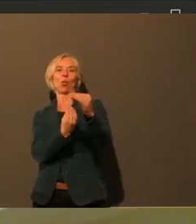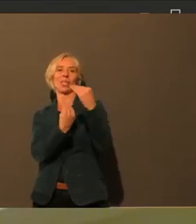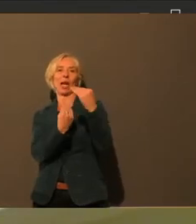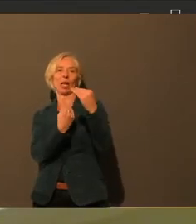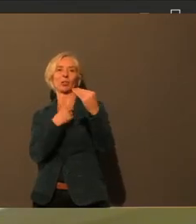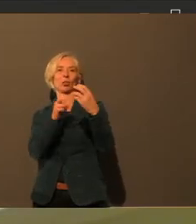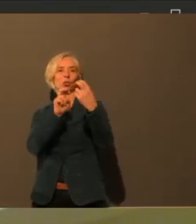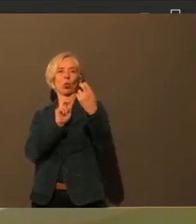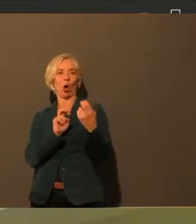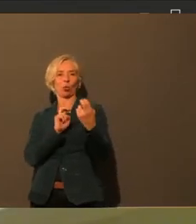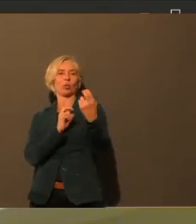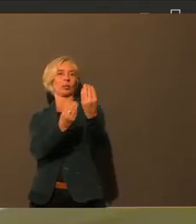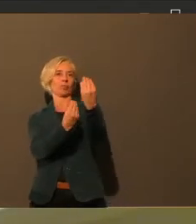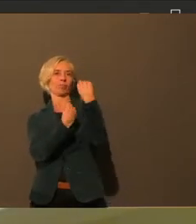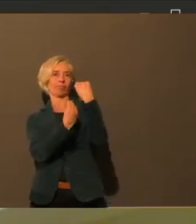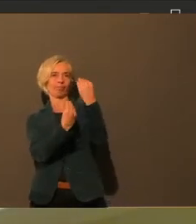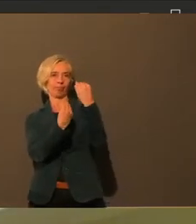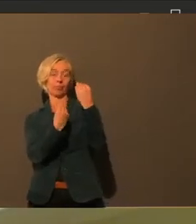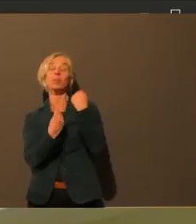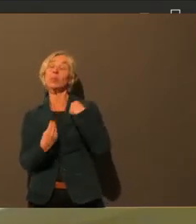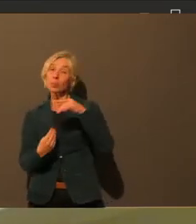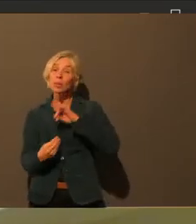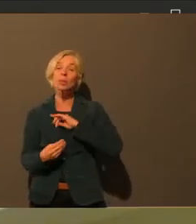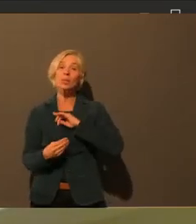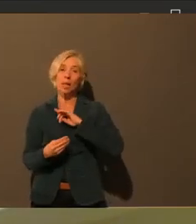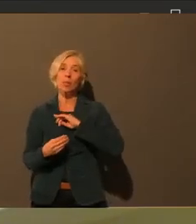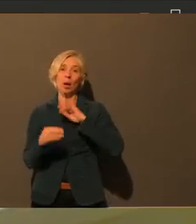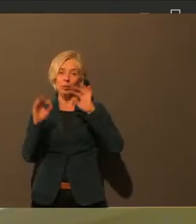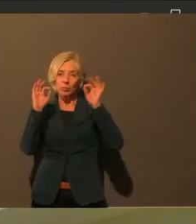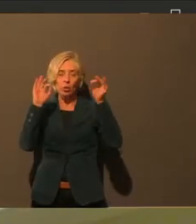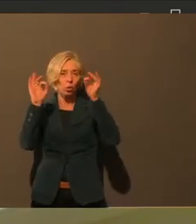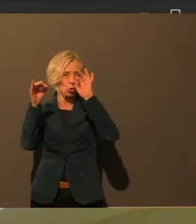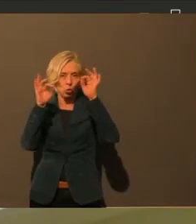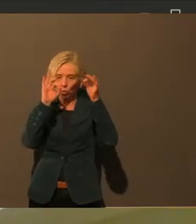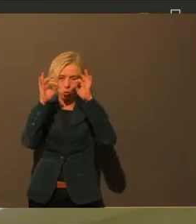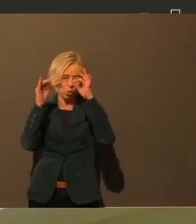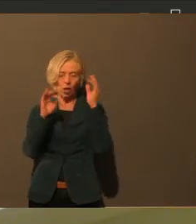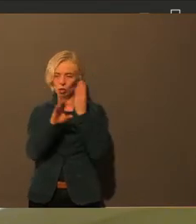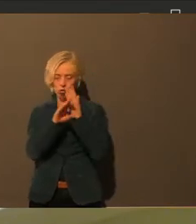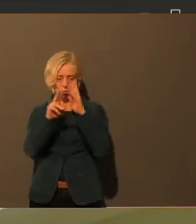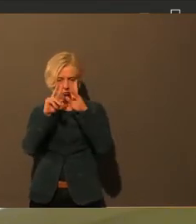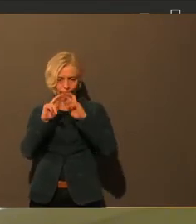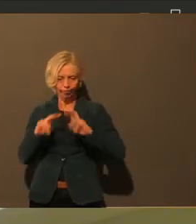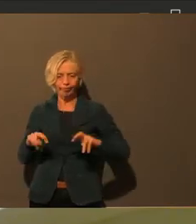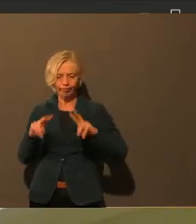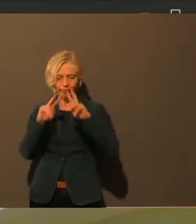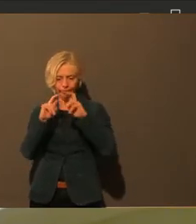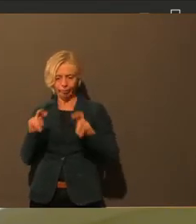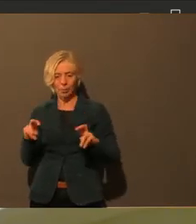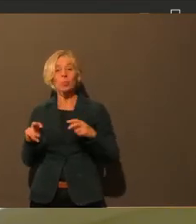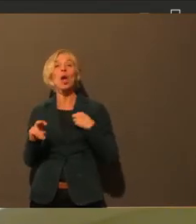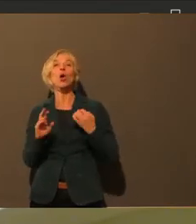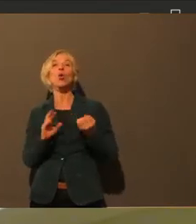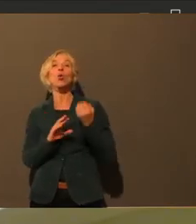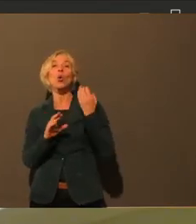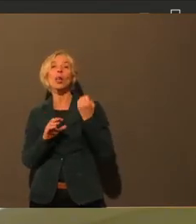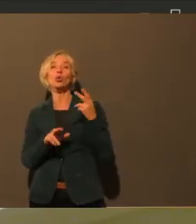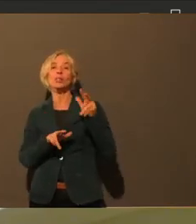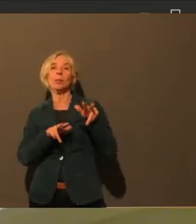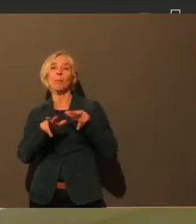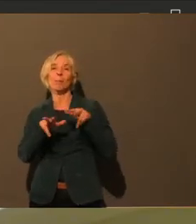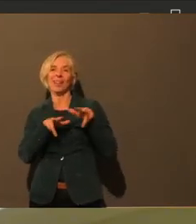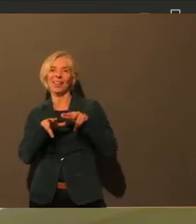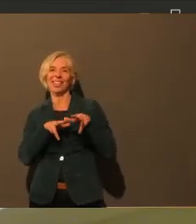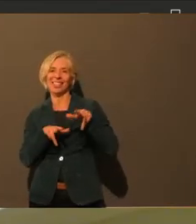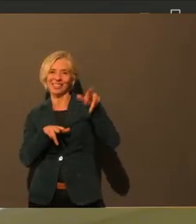Ich habe mal gegoogelt, also unser Kultusminister spricht ja davon, dass wir nach Weihnachten aus seiner Sicht mit Wechselunterricht